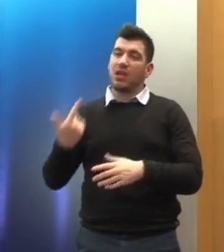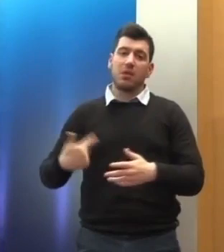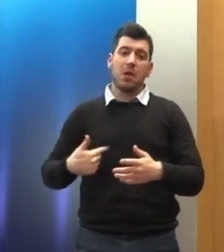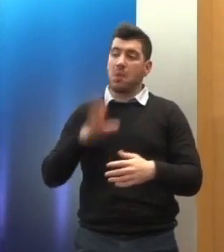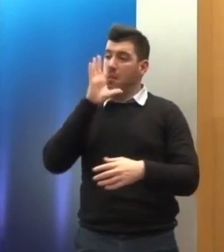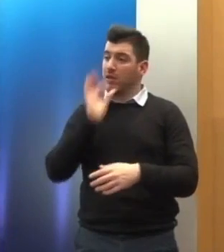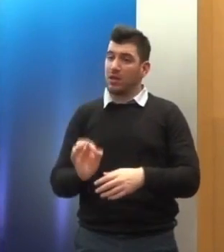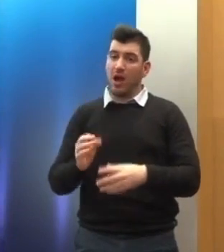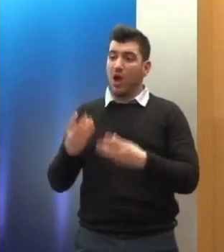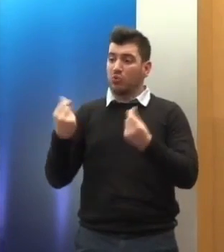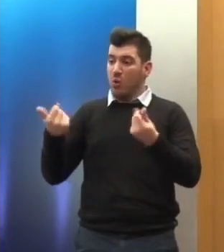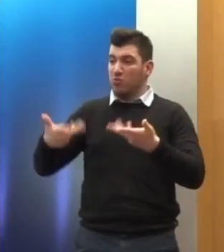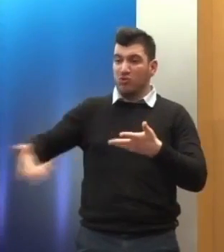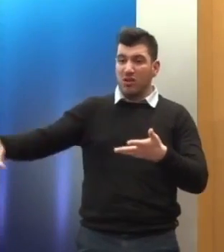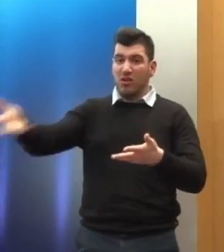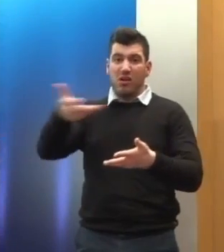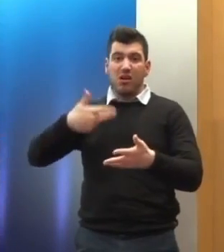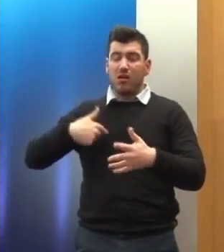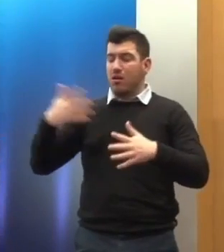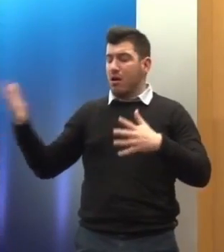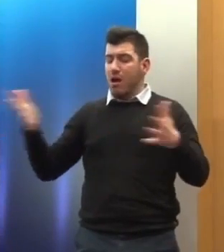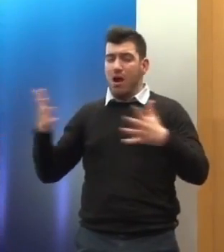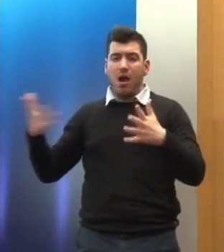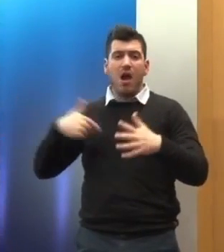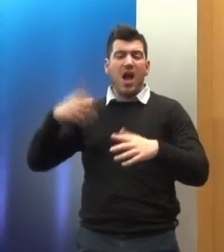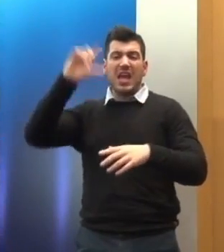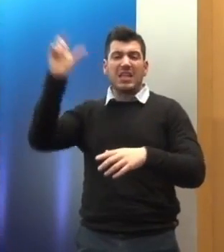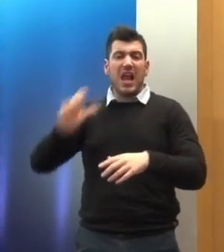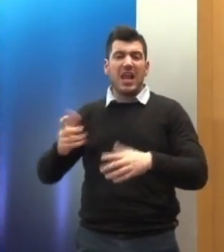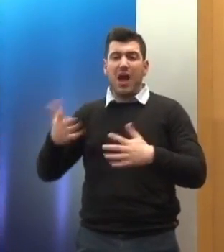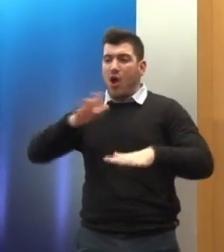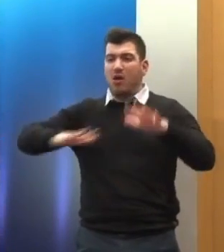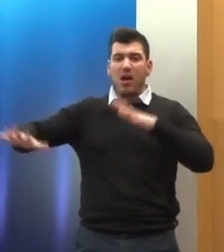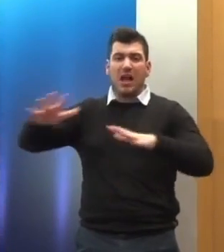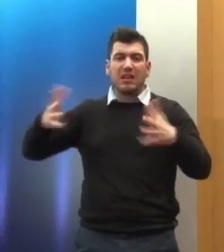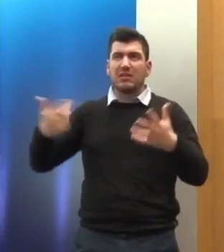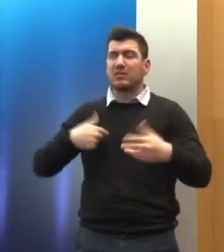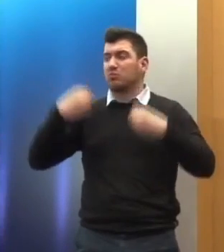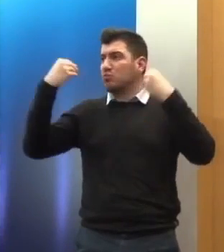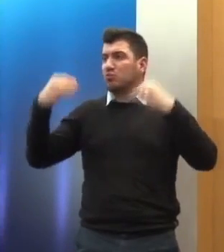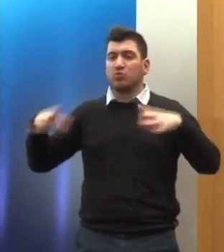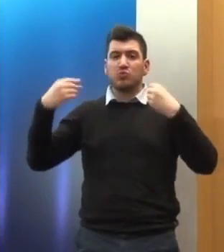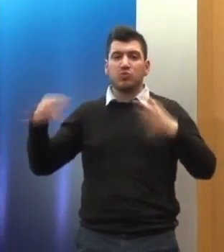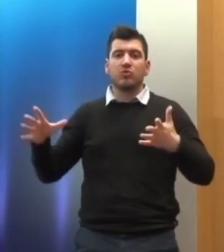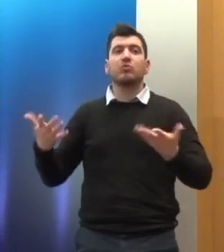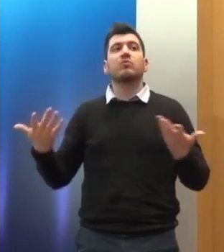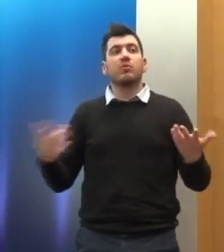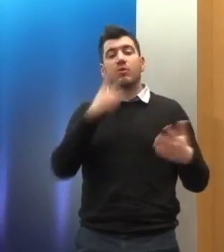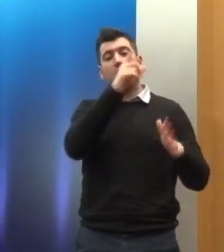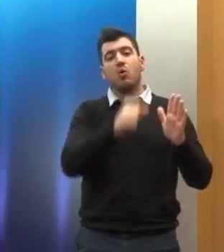εκπρόσωπο κράτους μπροστά στον ολομέρι δικαστήριο να λέει ότι η κατάσταση στη χώρα είναι δραματική. Όταν λοιπόν η ίδια η εκπρόσωπος